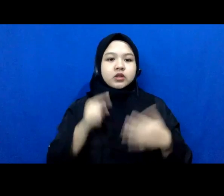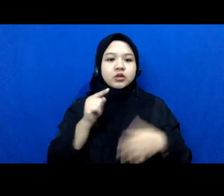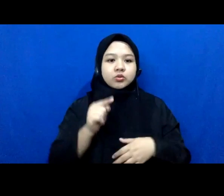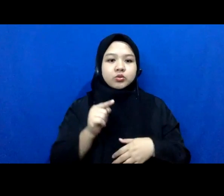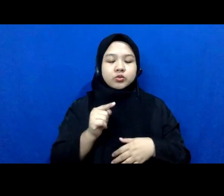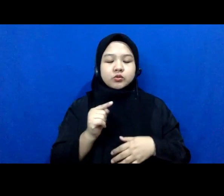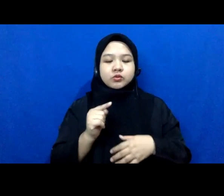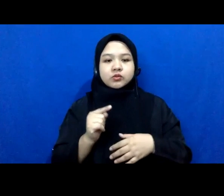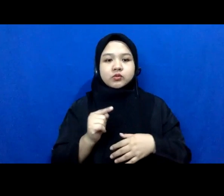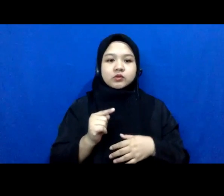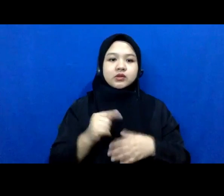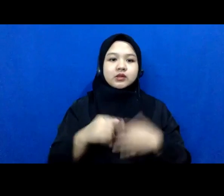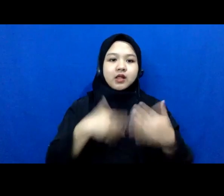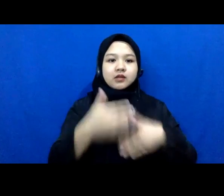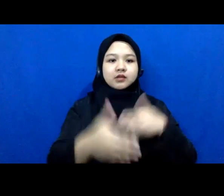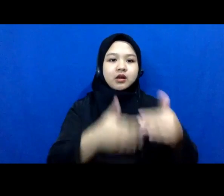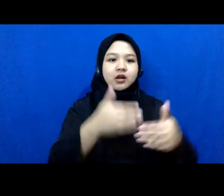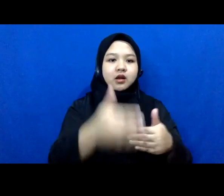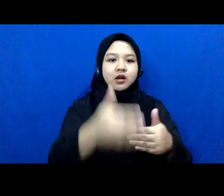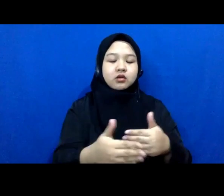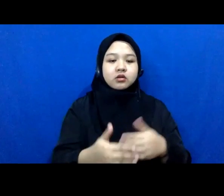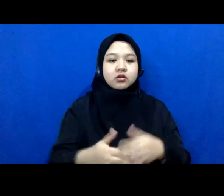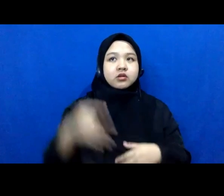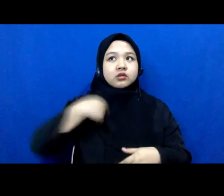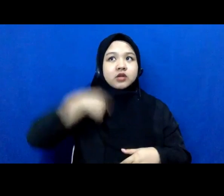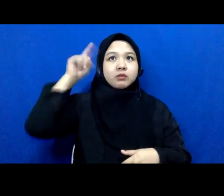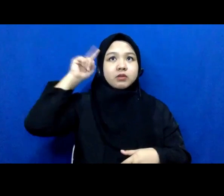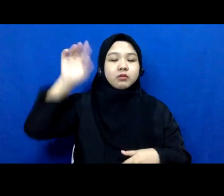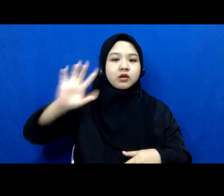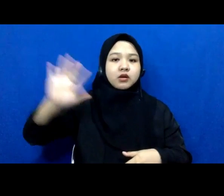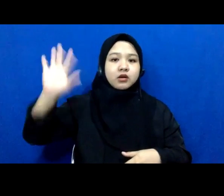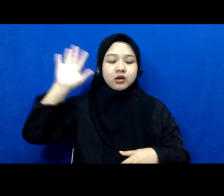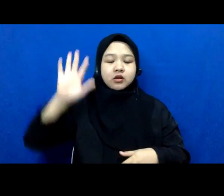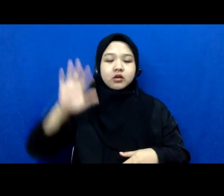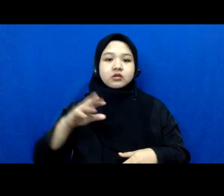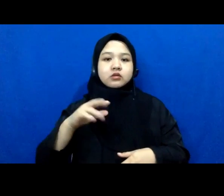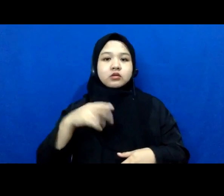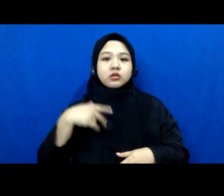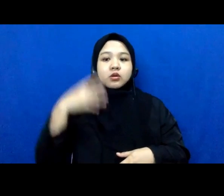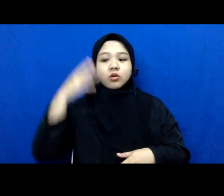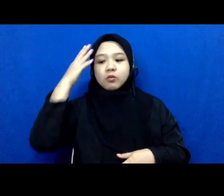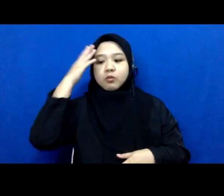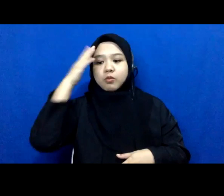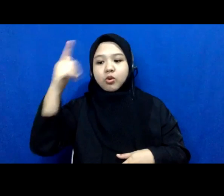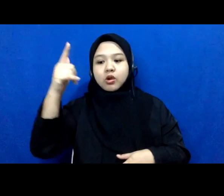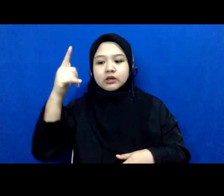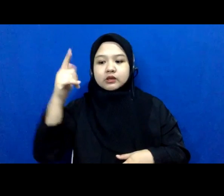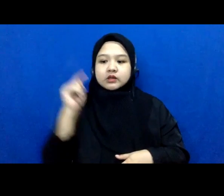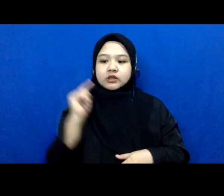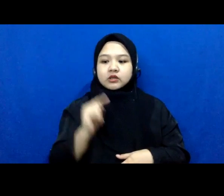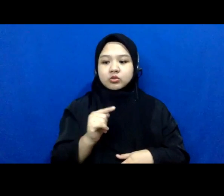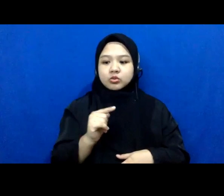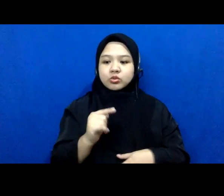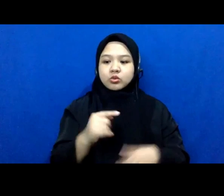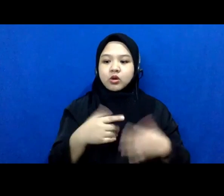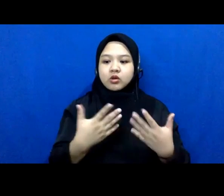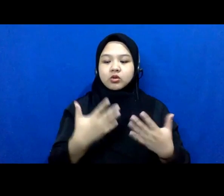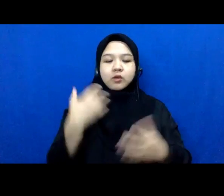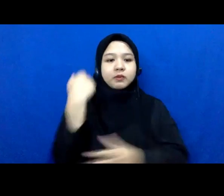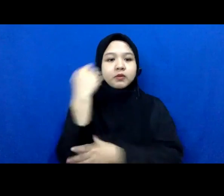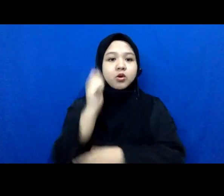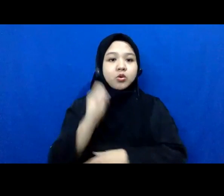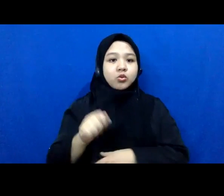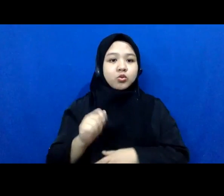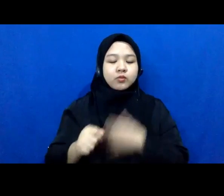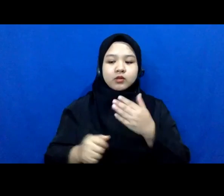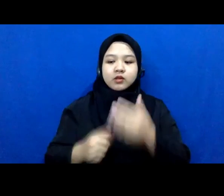dilaksanakan jadi dalam bayangan saya harusnya pihak kepolisian itu atau aparat pedagang hukum di setiap tahapan